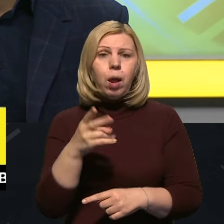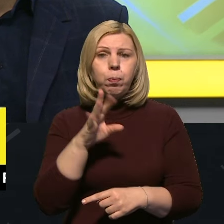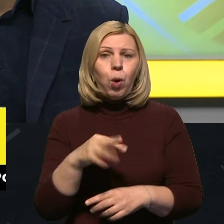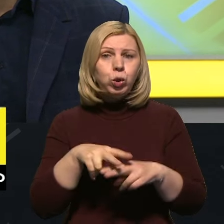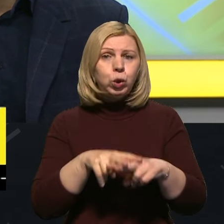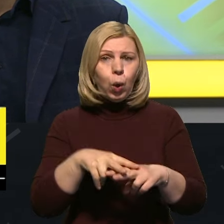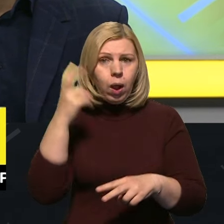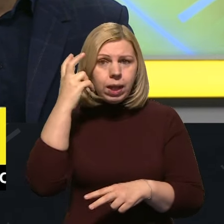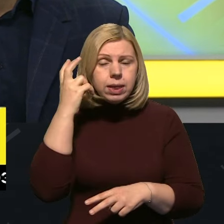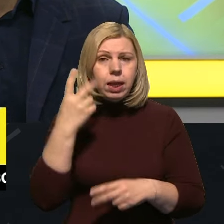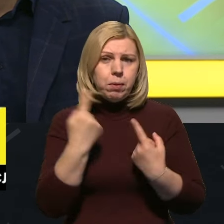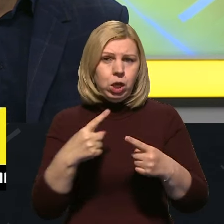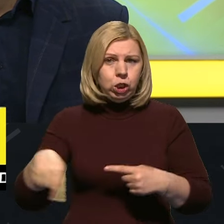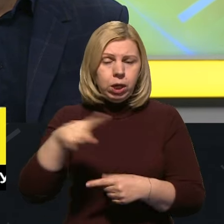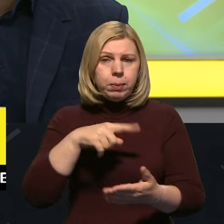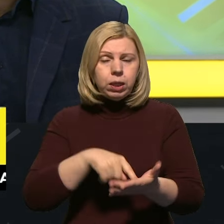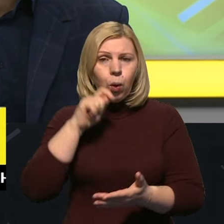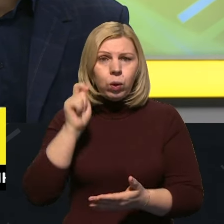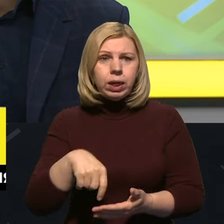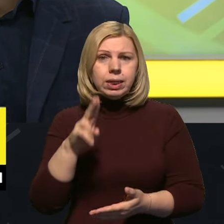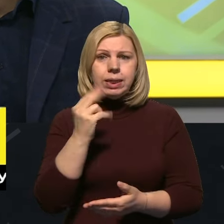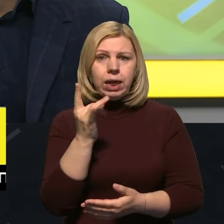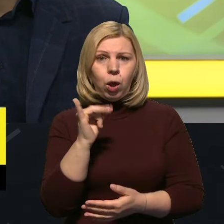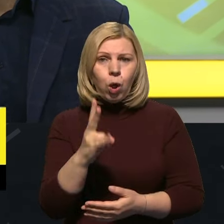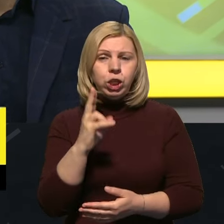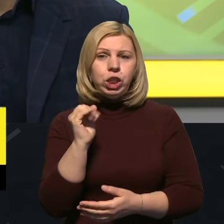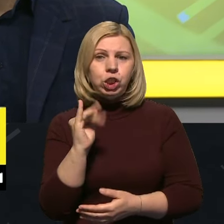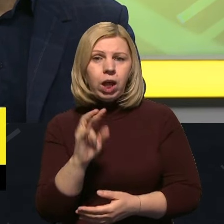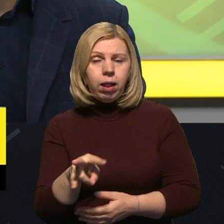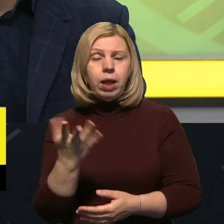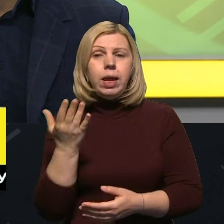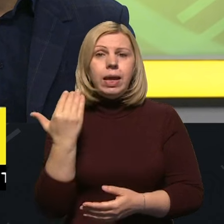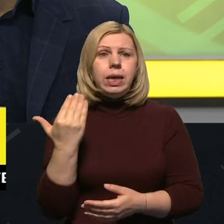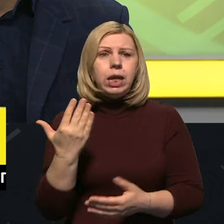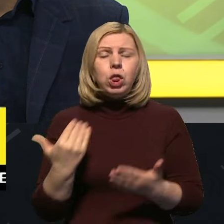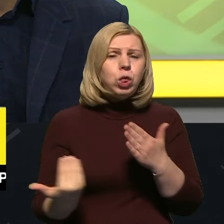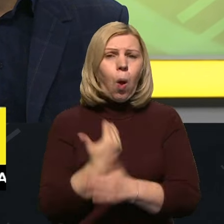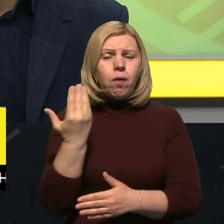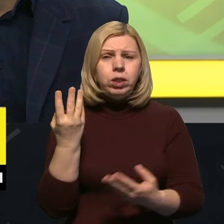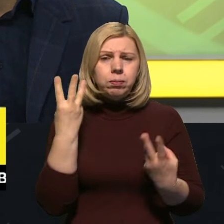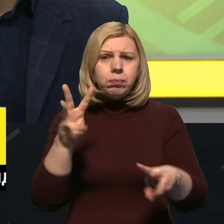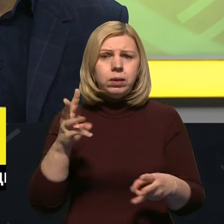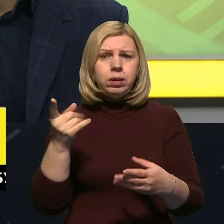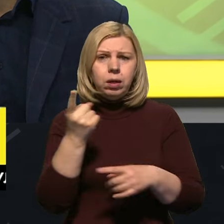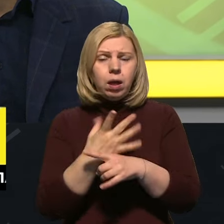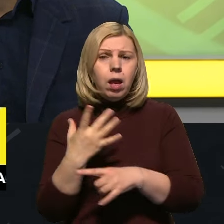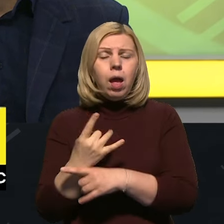столиці і по іншим містам України циркони, кинжали, їхні найновіші розробки, яких